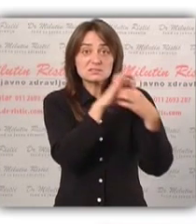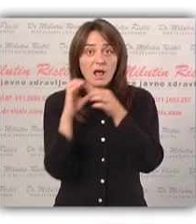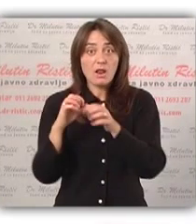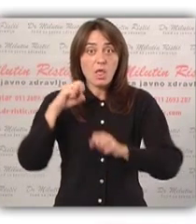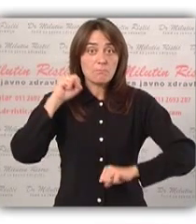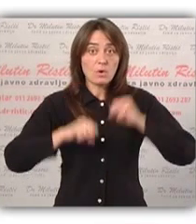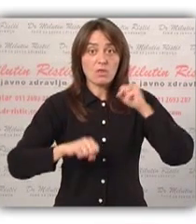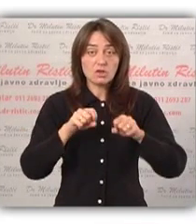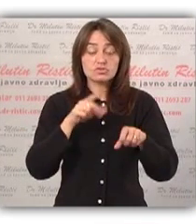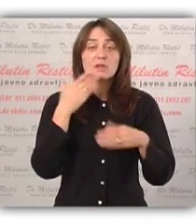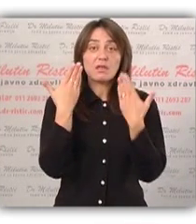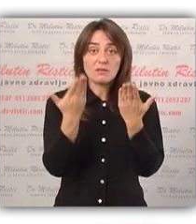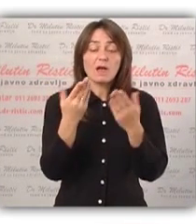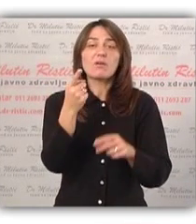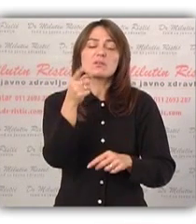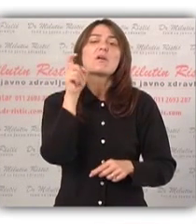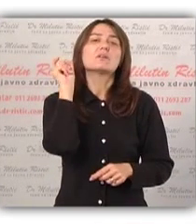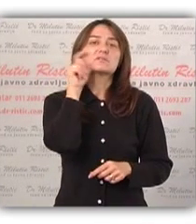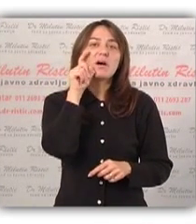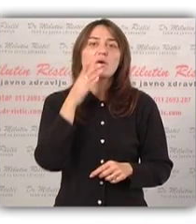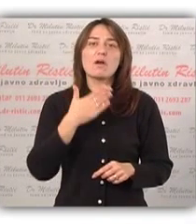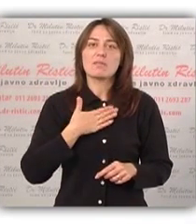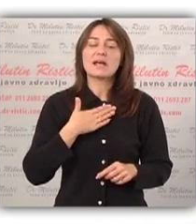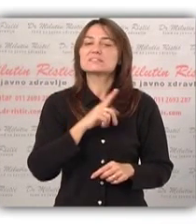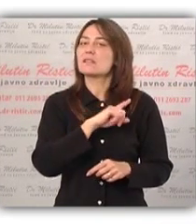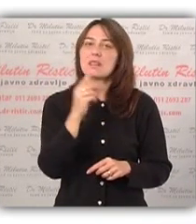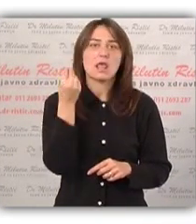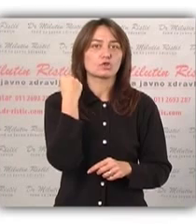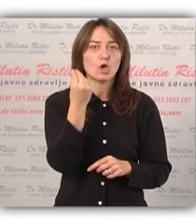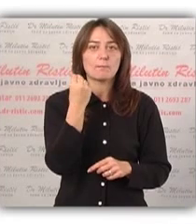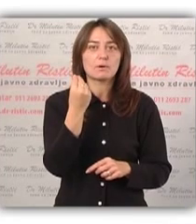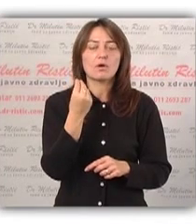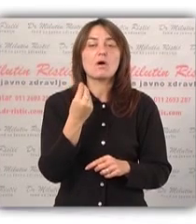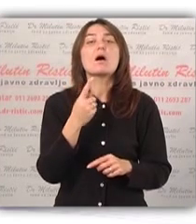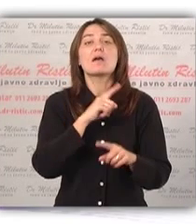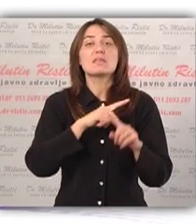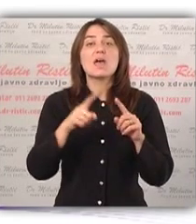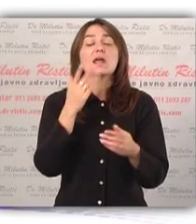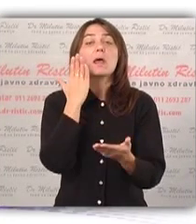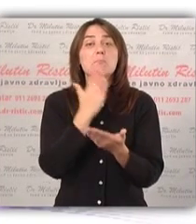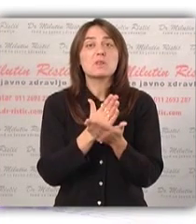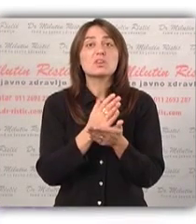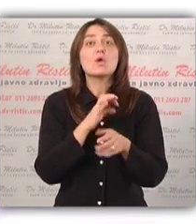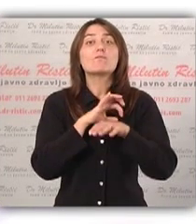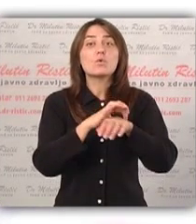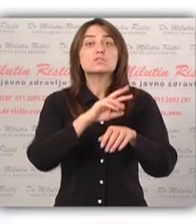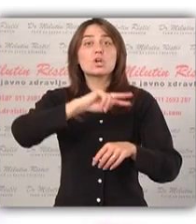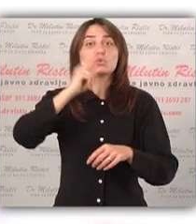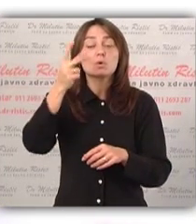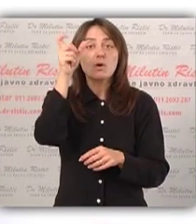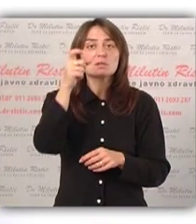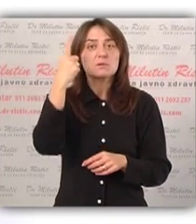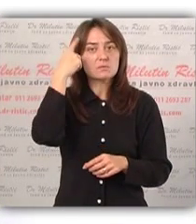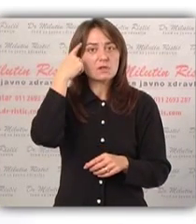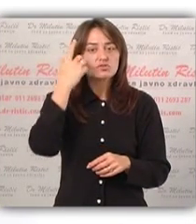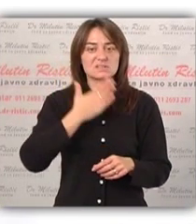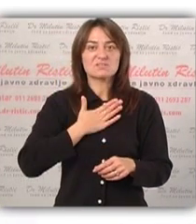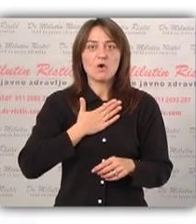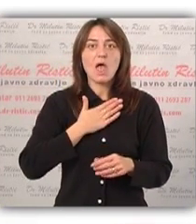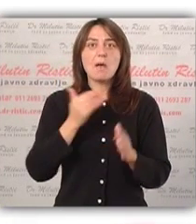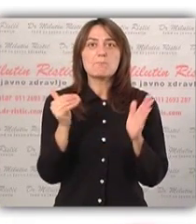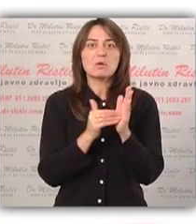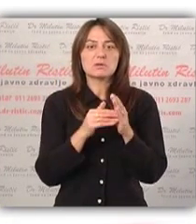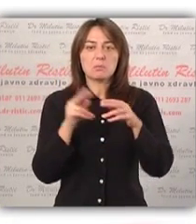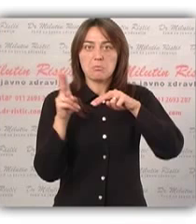ustaljeni obrazac ponašanja, onda to svakako za nas nije dobro. Jer biti u funkciji drugih osoba znači zanemariti